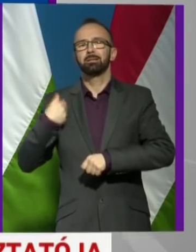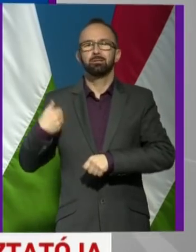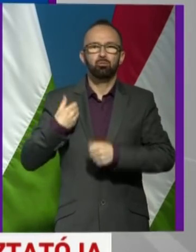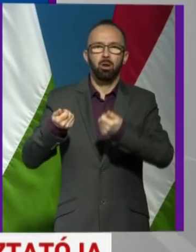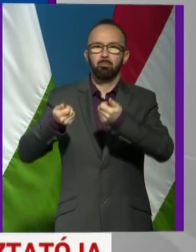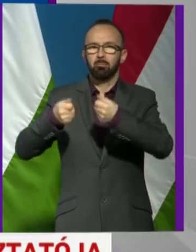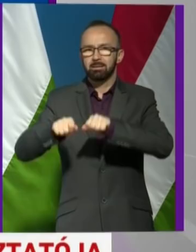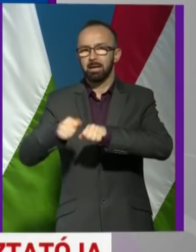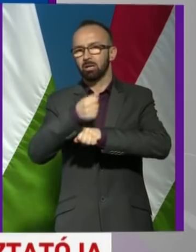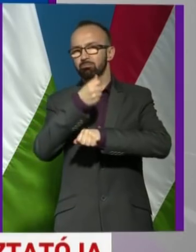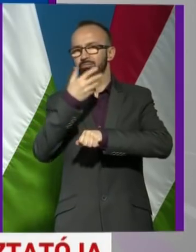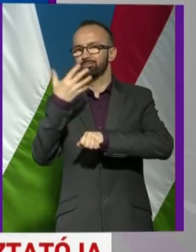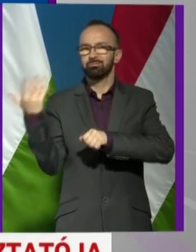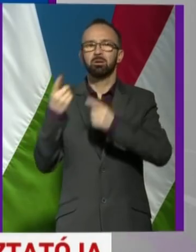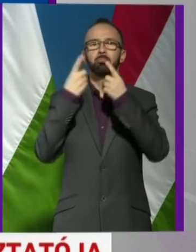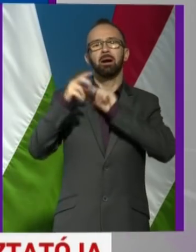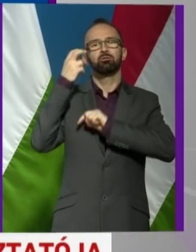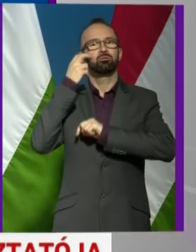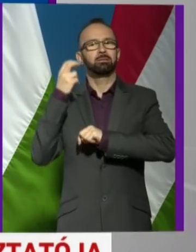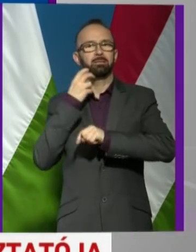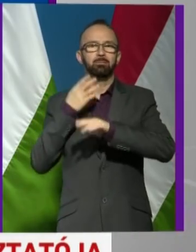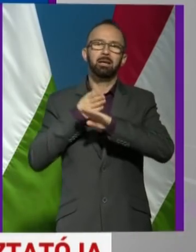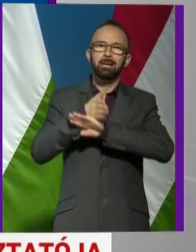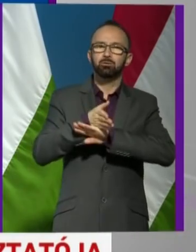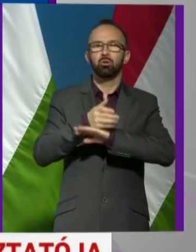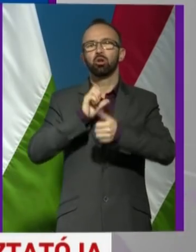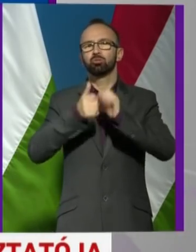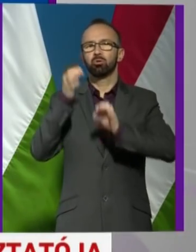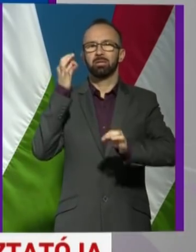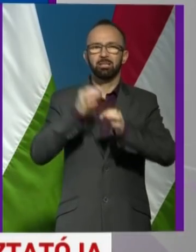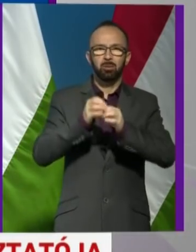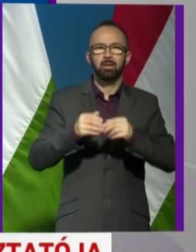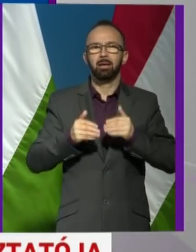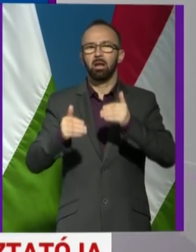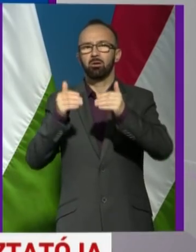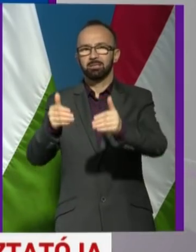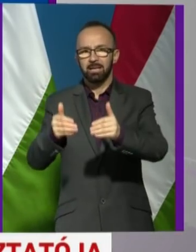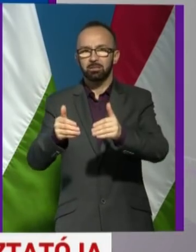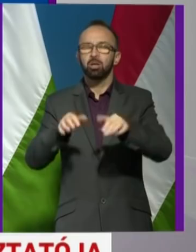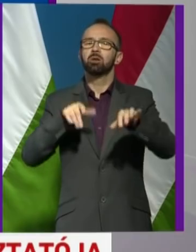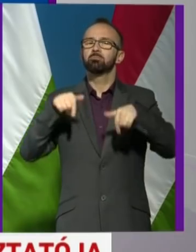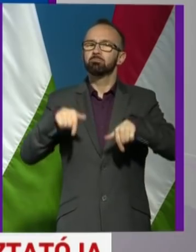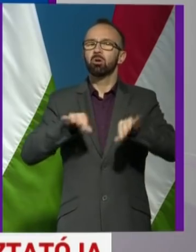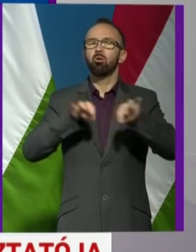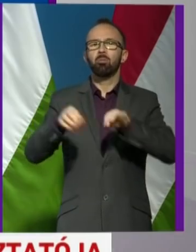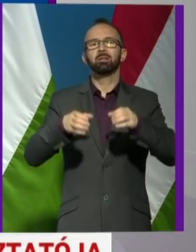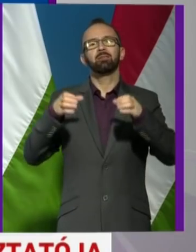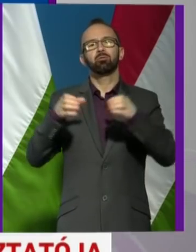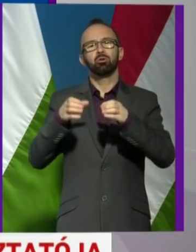bezárásától kezdve, más intézményeken át, sportesemények elhalasztásán, az operatív törzs